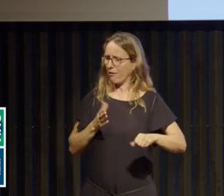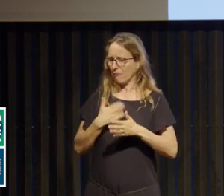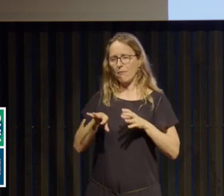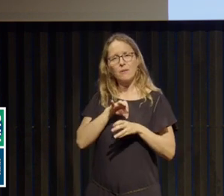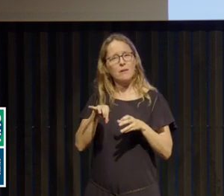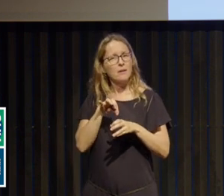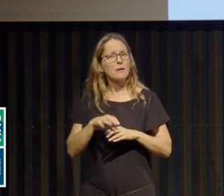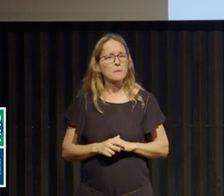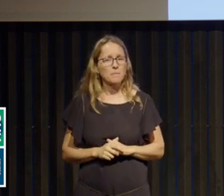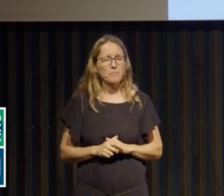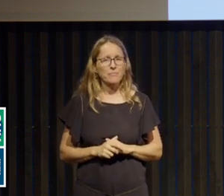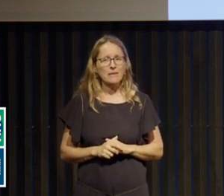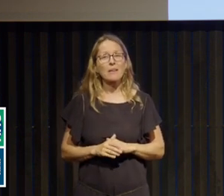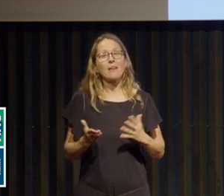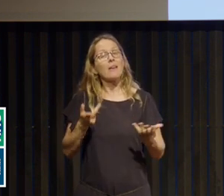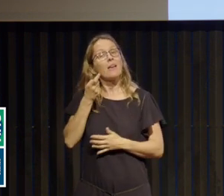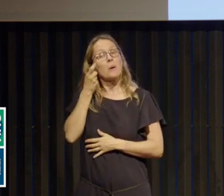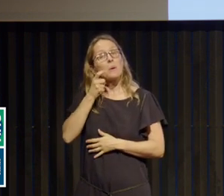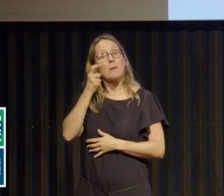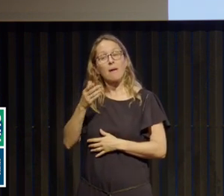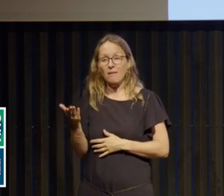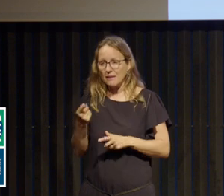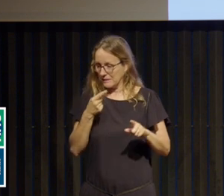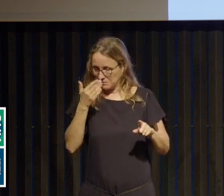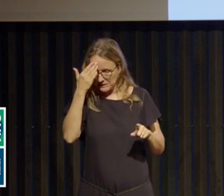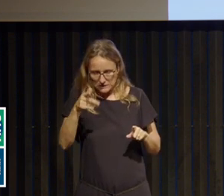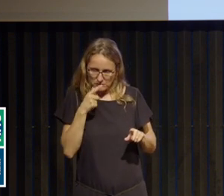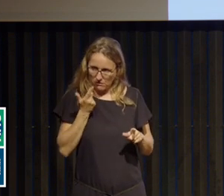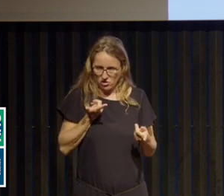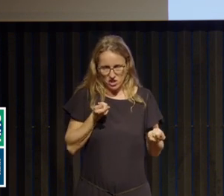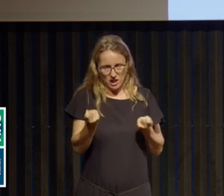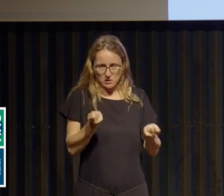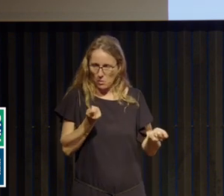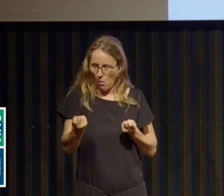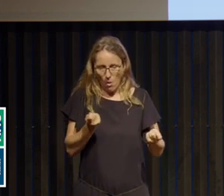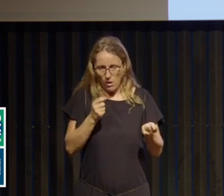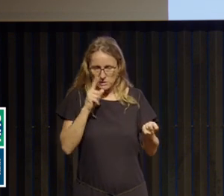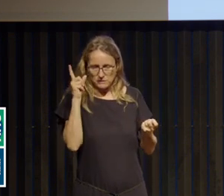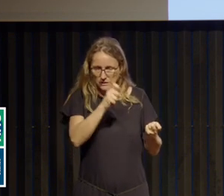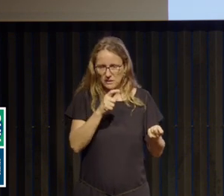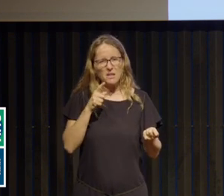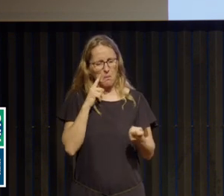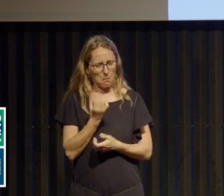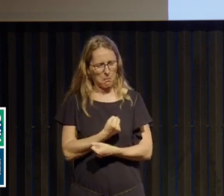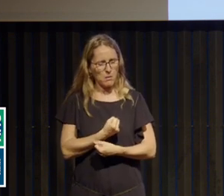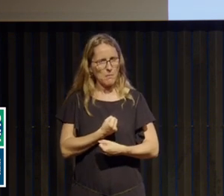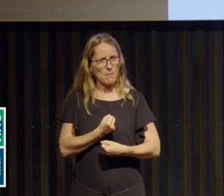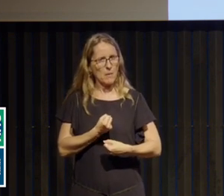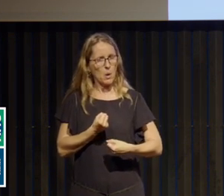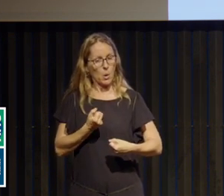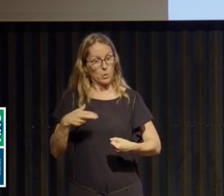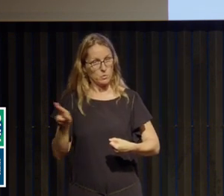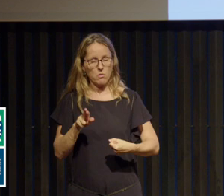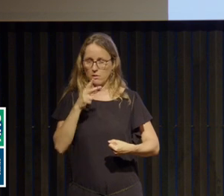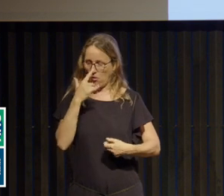Et on voit bien que quand cette maîtrise est mise à mal, que ce soit par une reprise de poids, que ce soit, eh bien, il y a des angoisses de grande